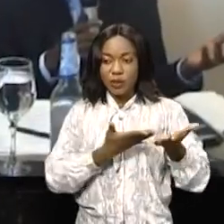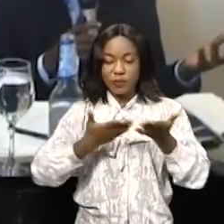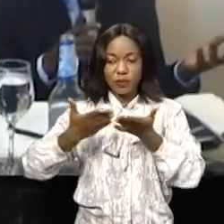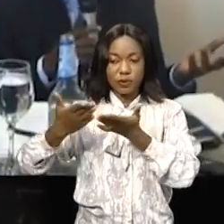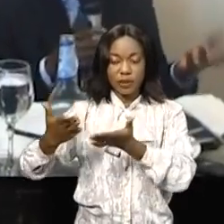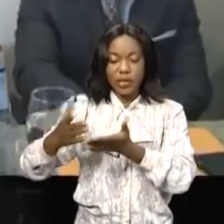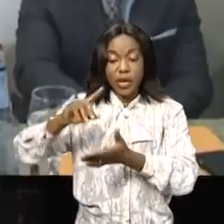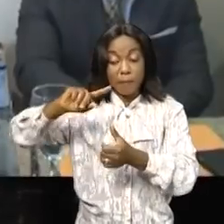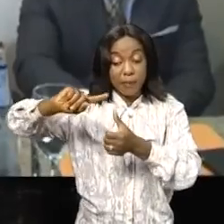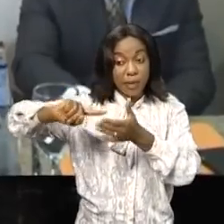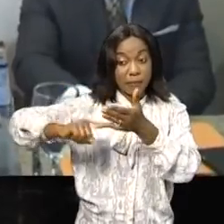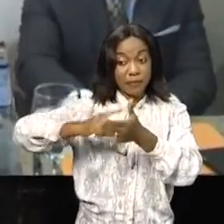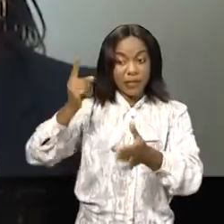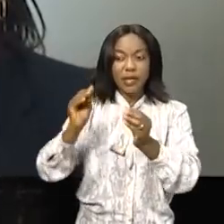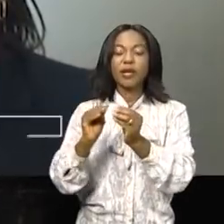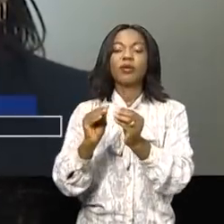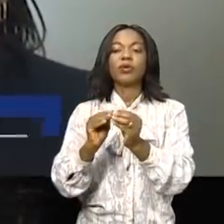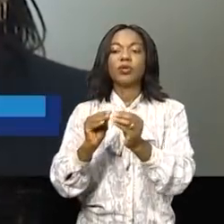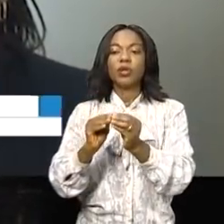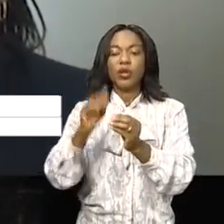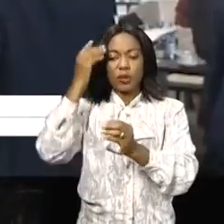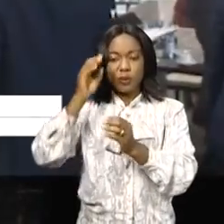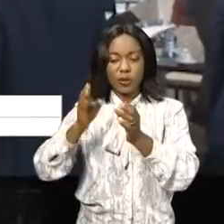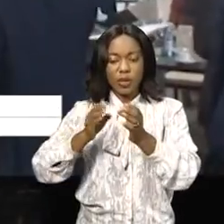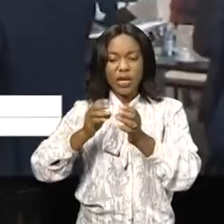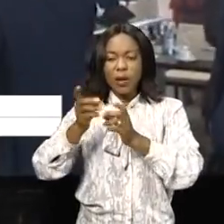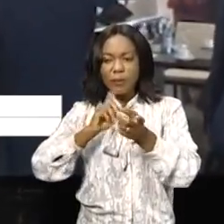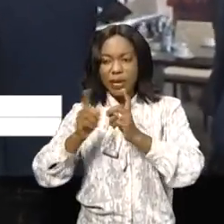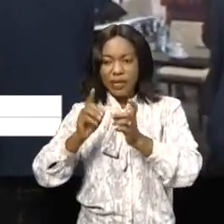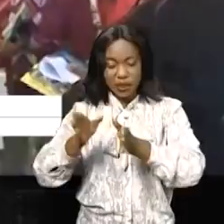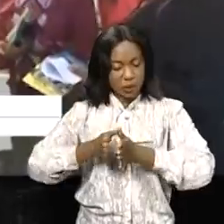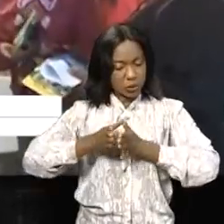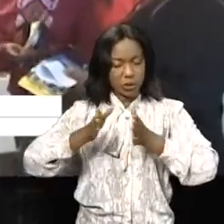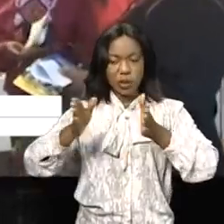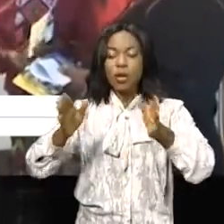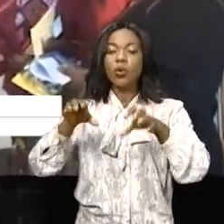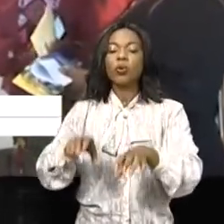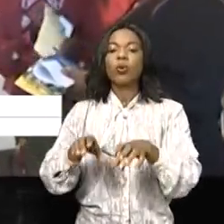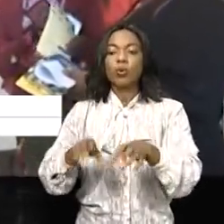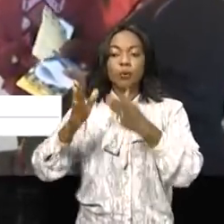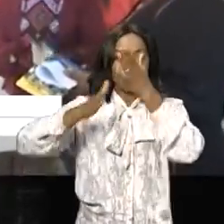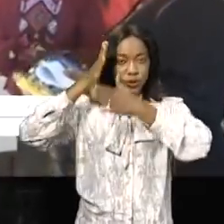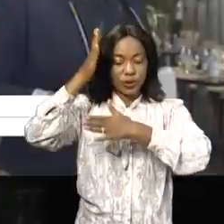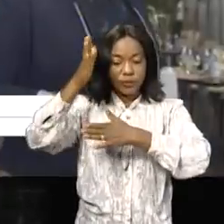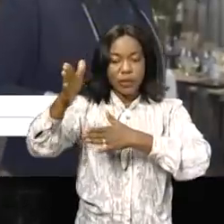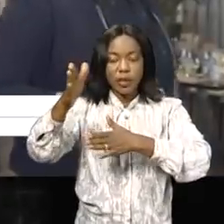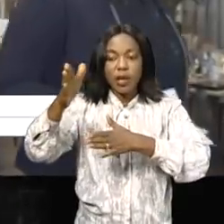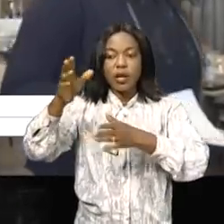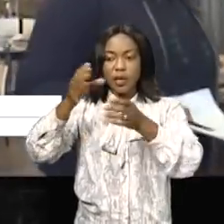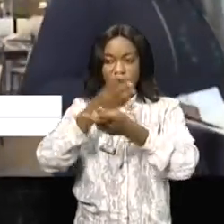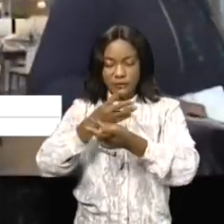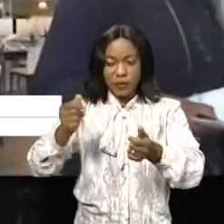Cette première rencontre a été consacrée au diagnostic général de l'entrepreneuriat en RDC. La prochaine étape sera la